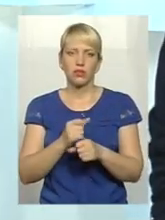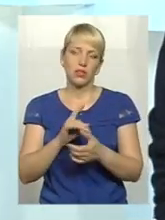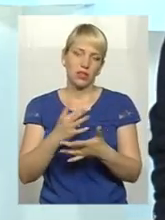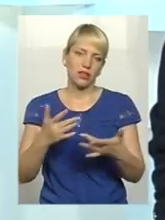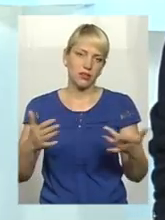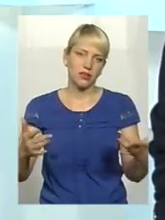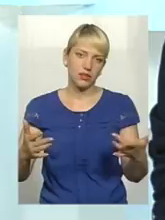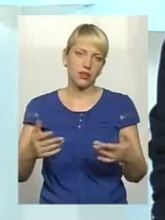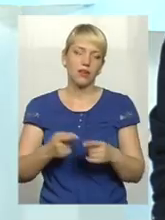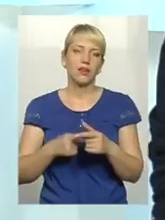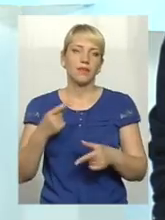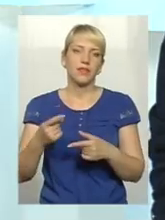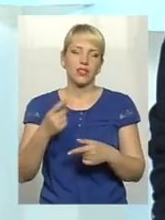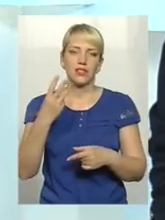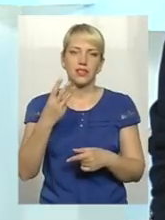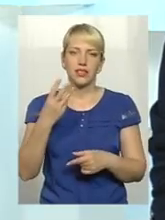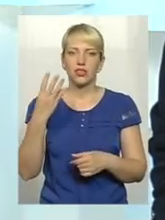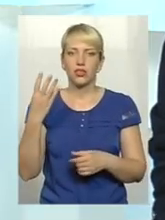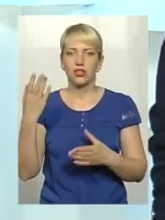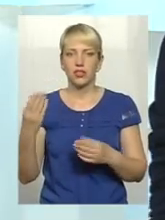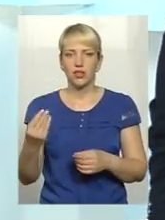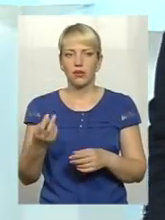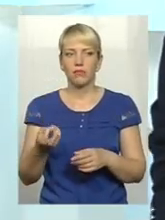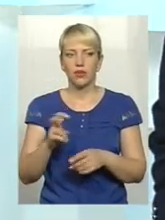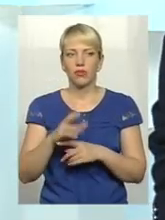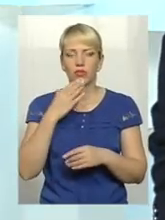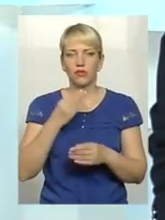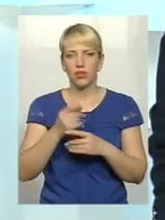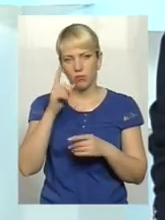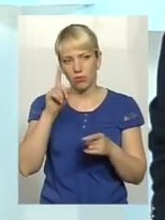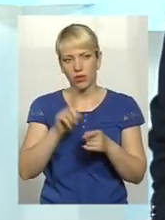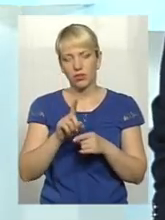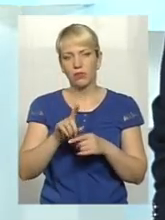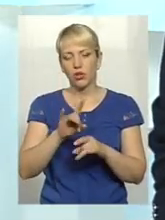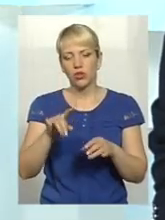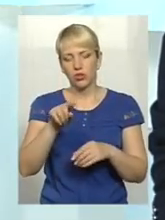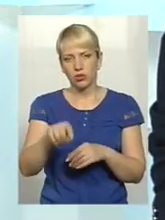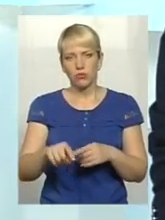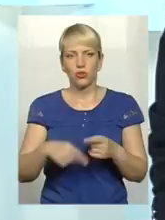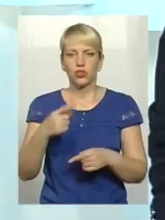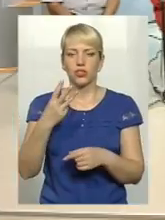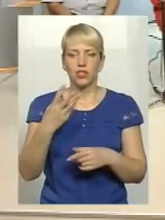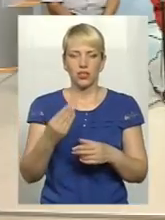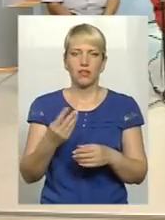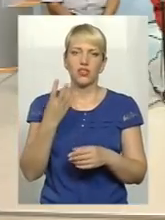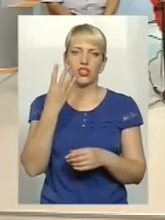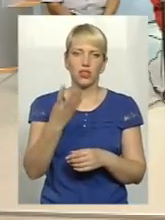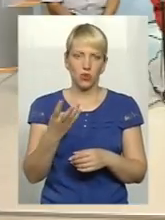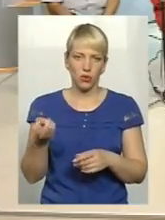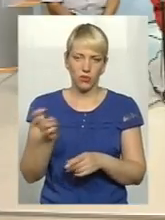так далі. Через 3-4 дні він приходить з своєю побратинкою, розкажіть йому, через ще 3 дні вони приходять в 4,